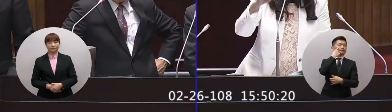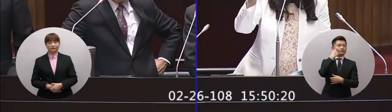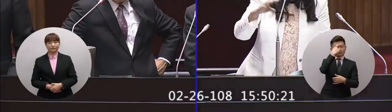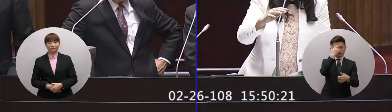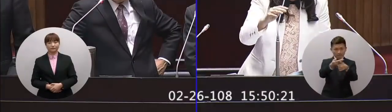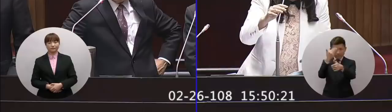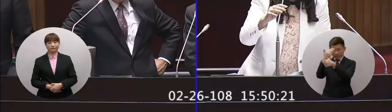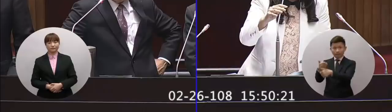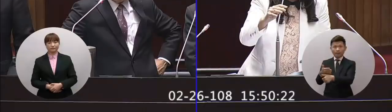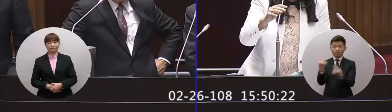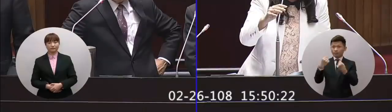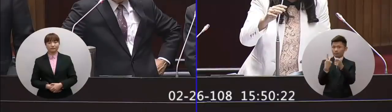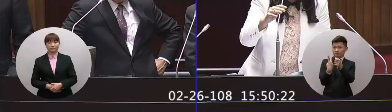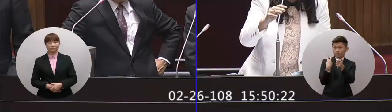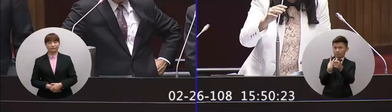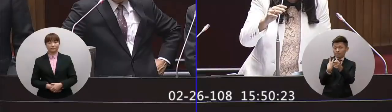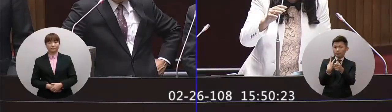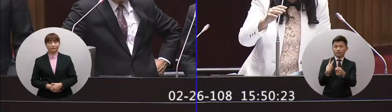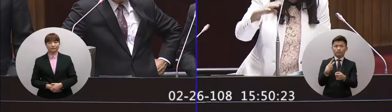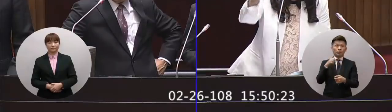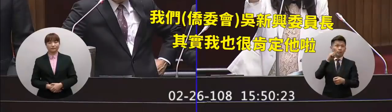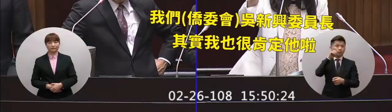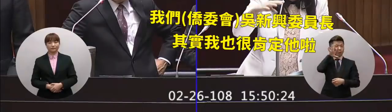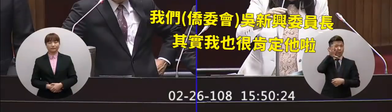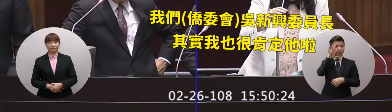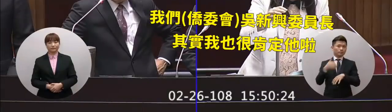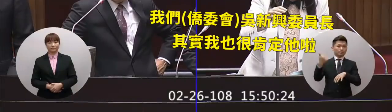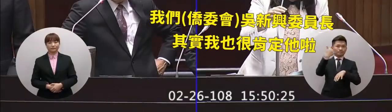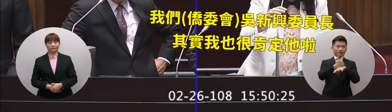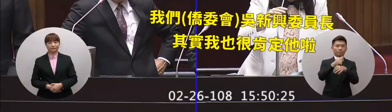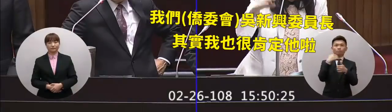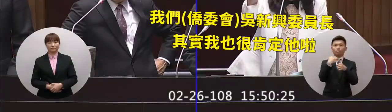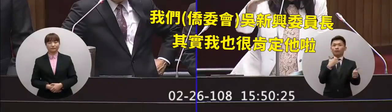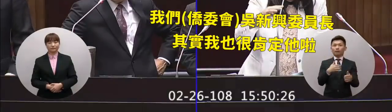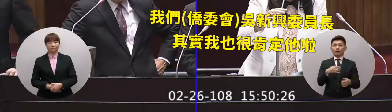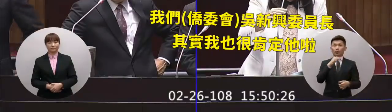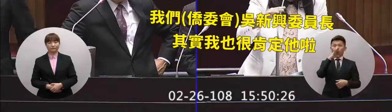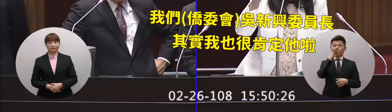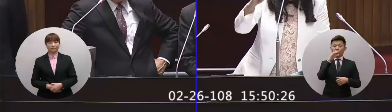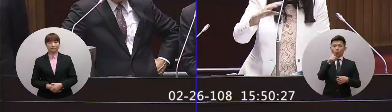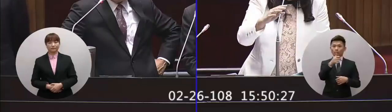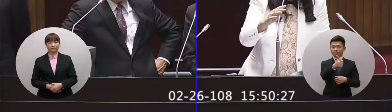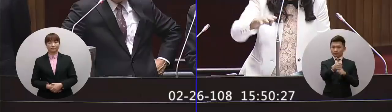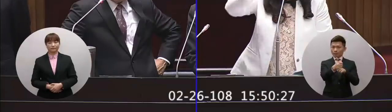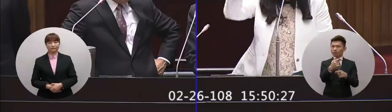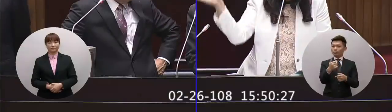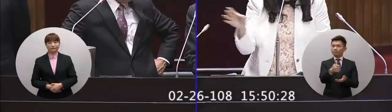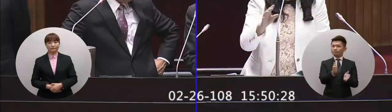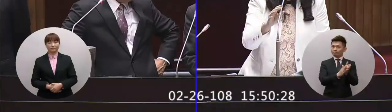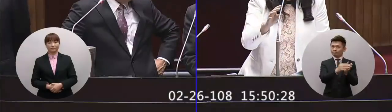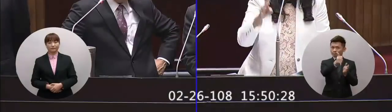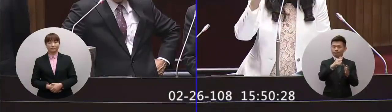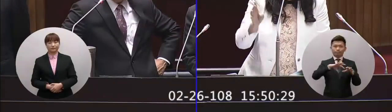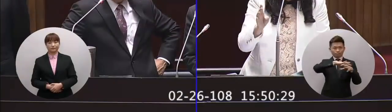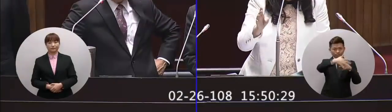找麻煩包括兩年前大家看到開除了榮譽職人員我們吳欣欣委員長其實我也很肯定他了他真的很辛苦全